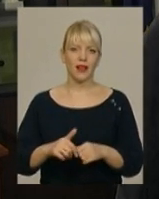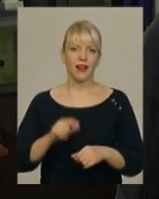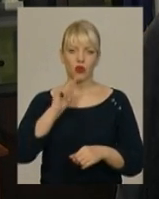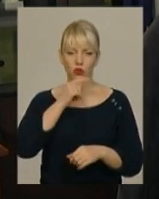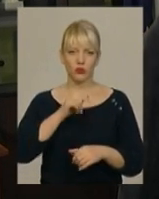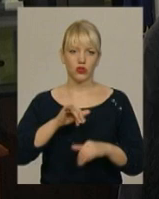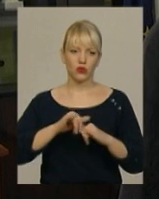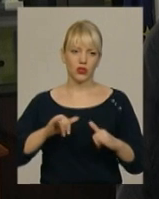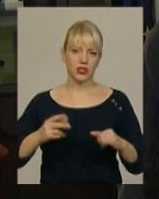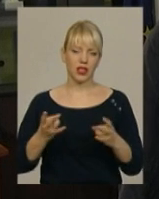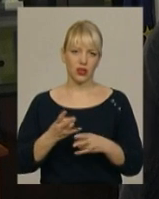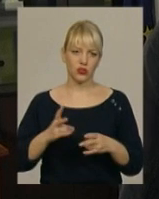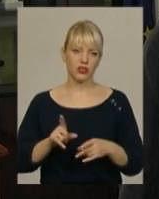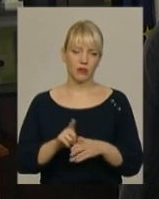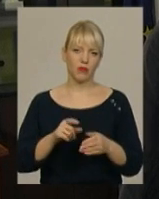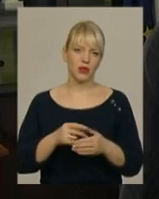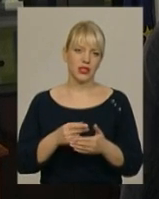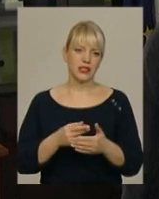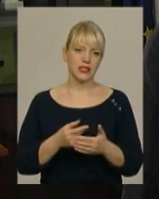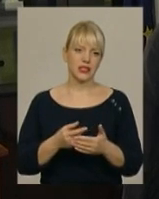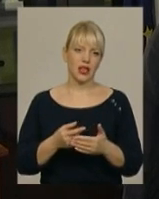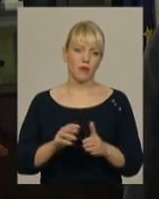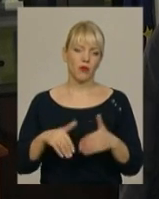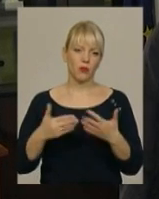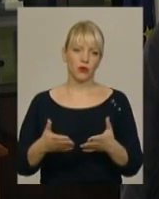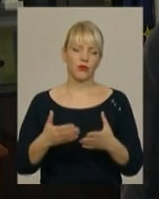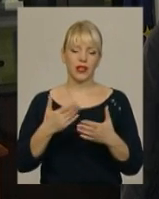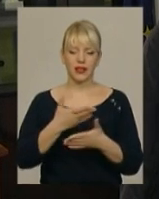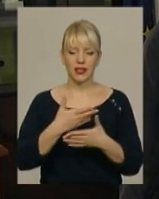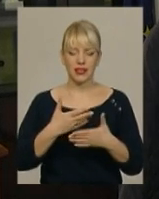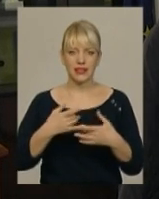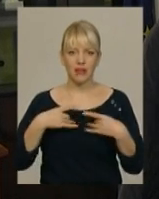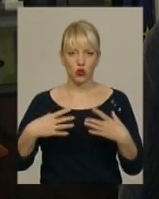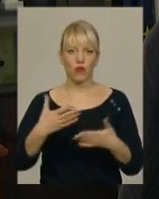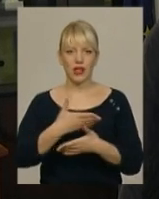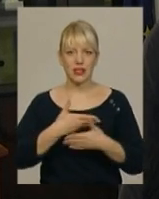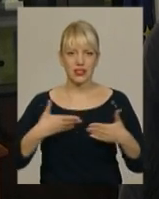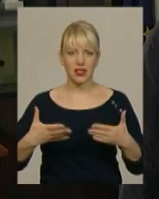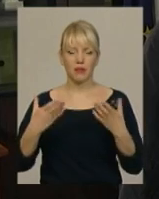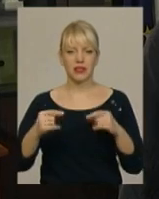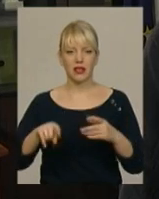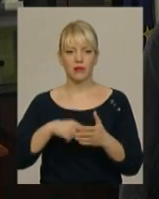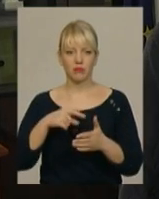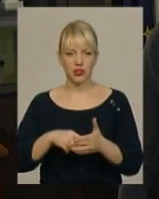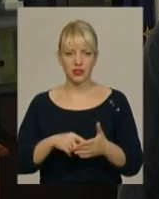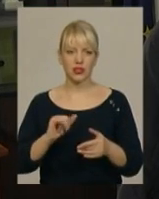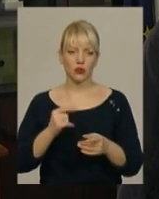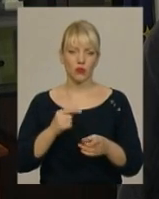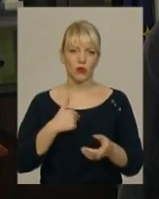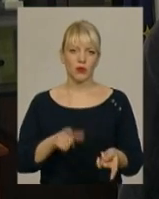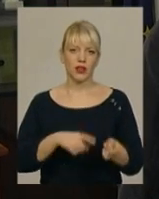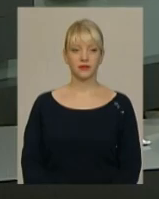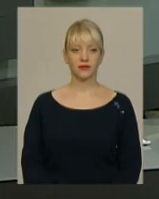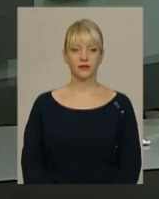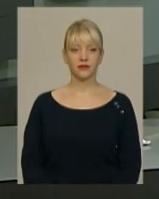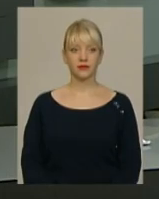варто теж запропонувати їм посвяткувати з нами День міста. Тому дату ми все-таки перенесли на вересень.